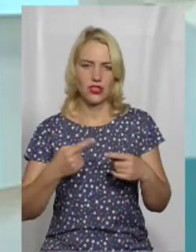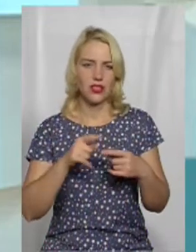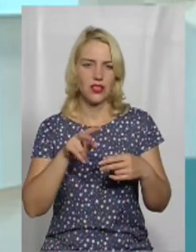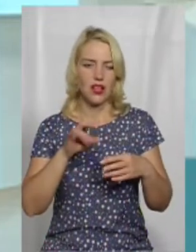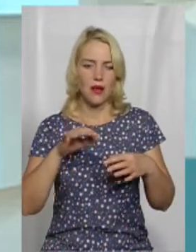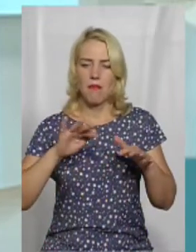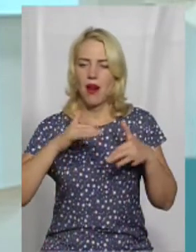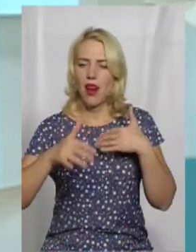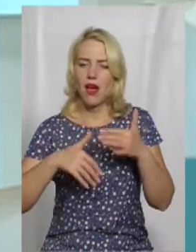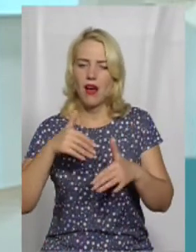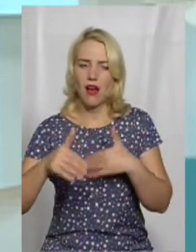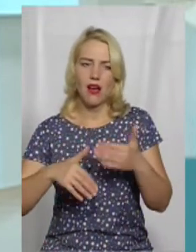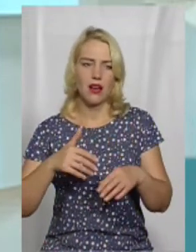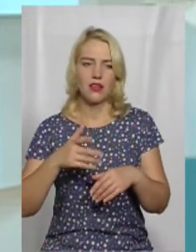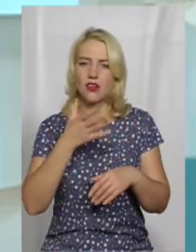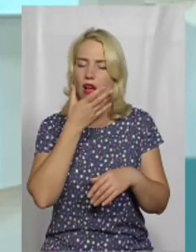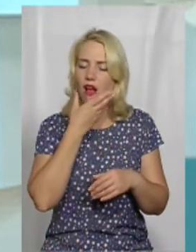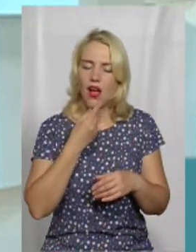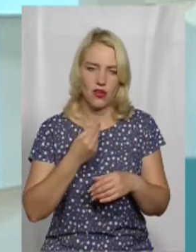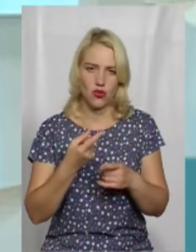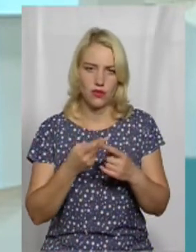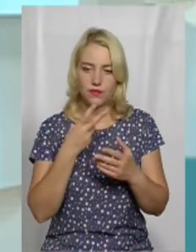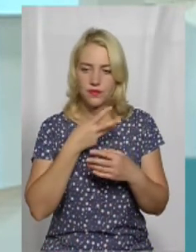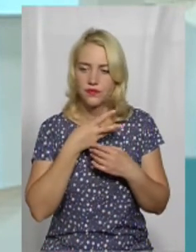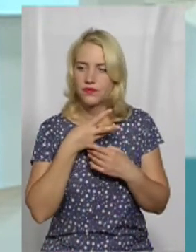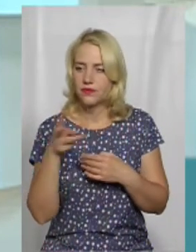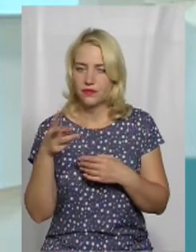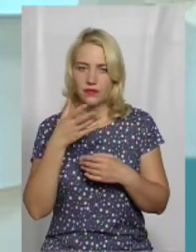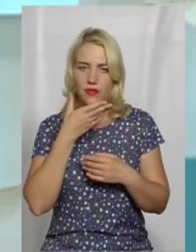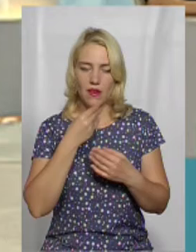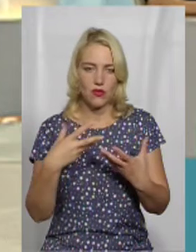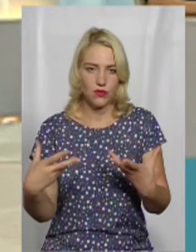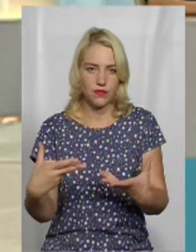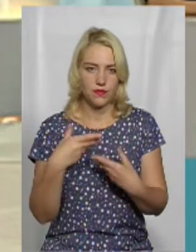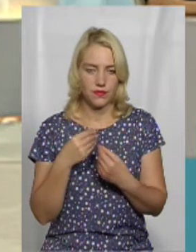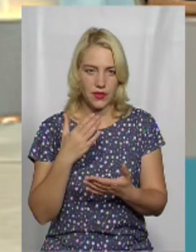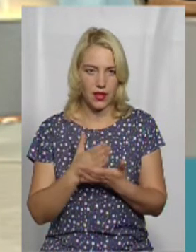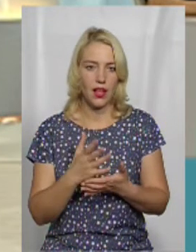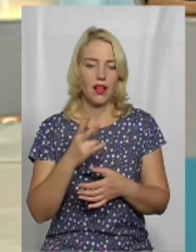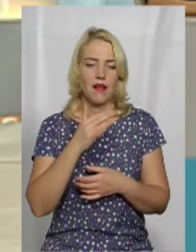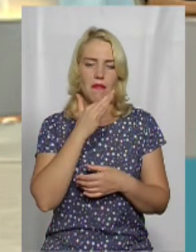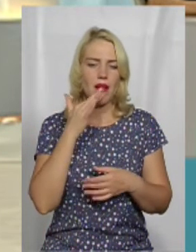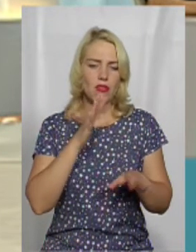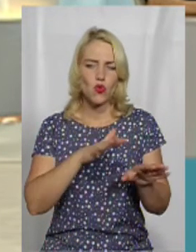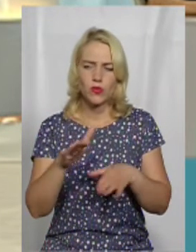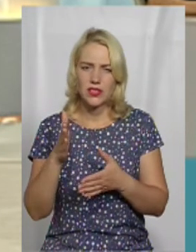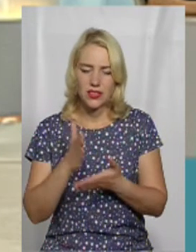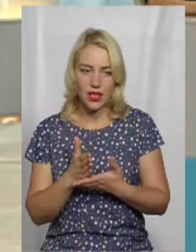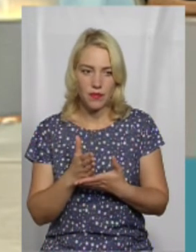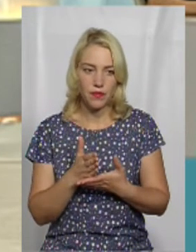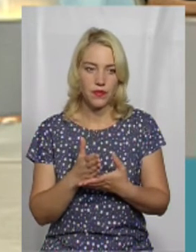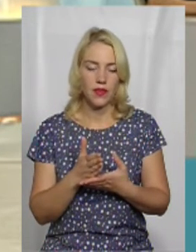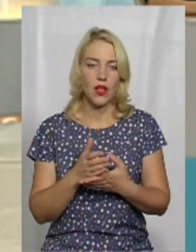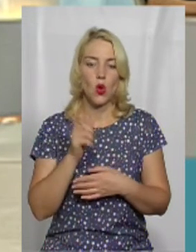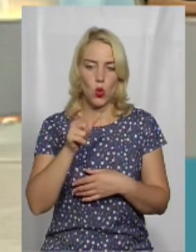там на пляж. Там при гарному кольорі просто, я знаю, прекрасно виглядає. Є багато цікавих локацій, є багато місць.